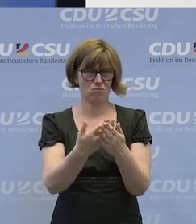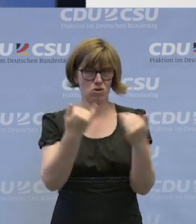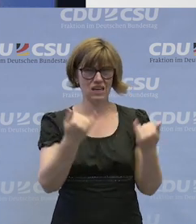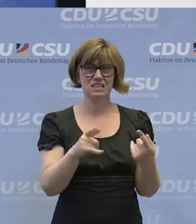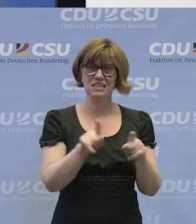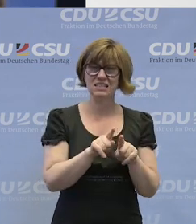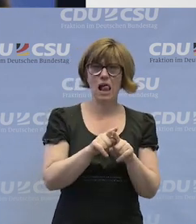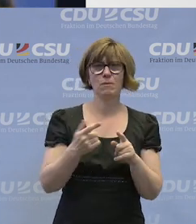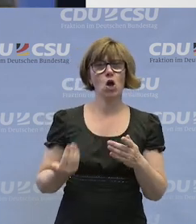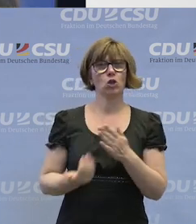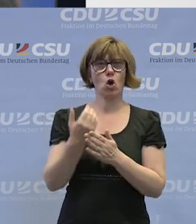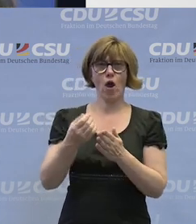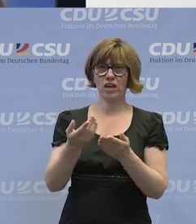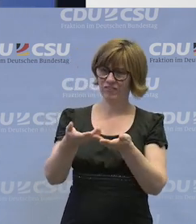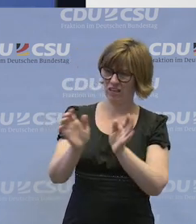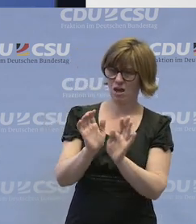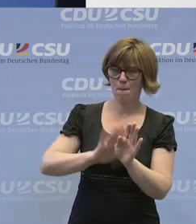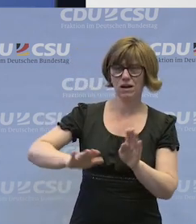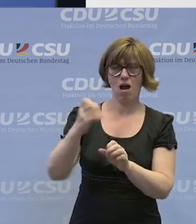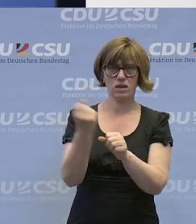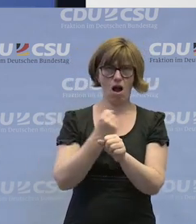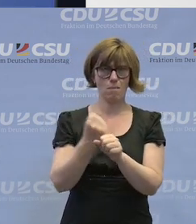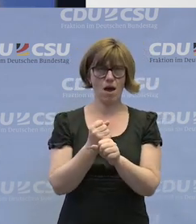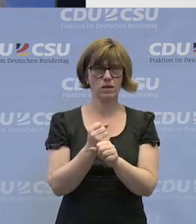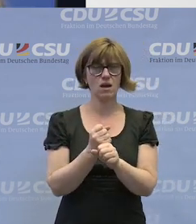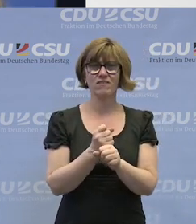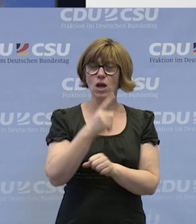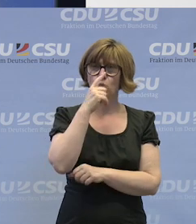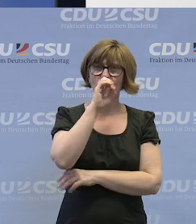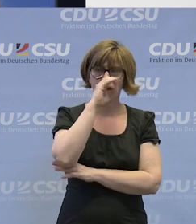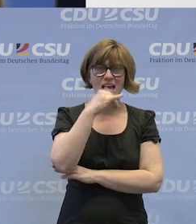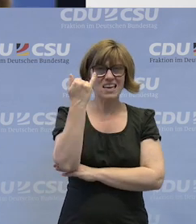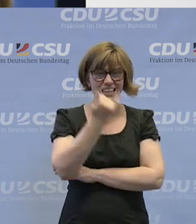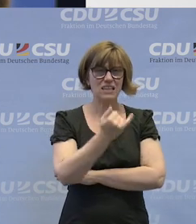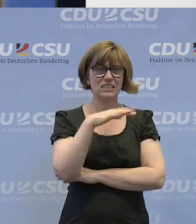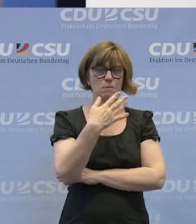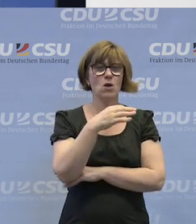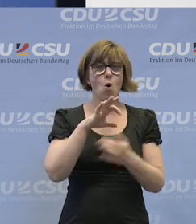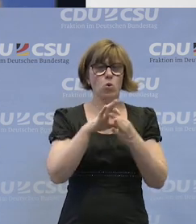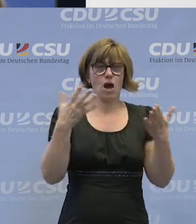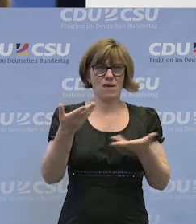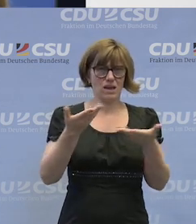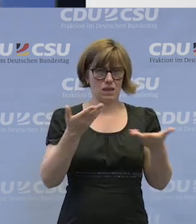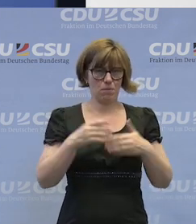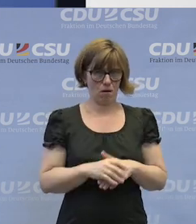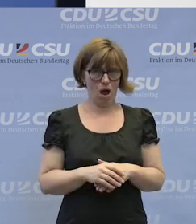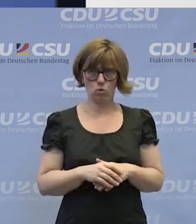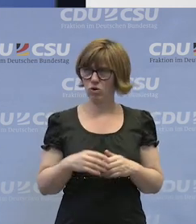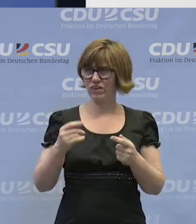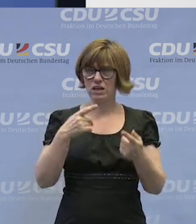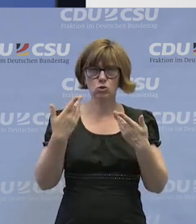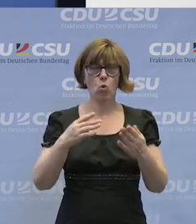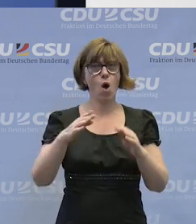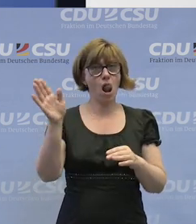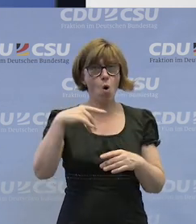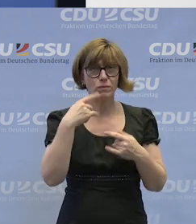jetzt sich dort ein neues Töpfchen aufmachen. Ein Schmankerl nur ganz kurz. Es gibt diese unabhängige Beratung, die Sie gerade so wunderbar